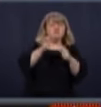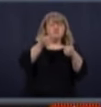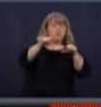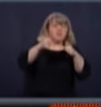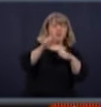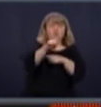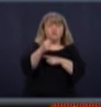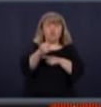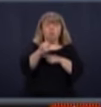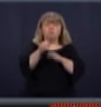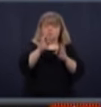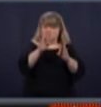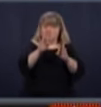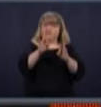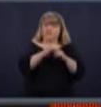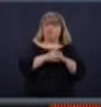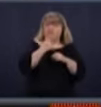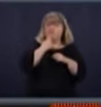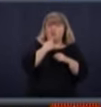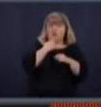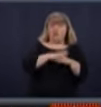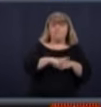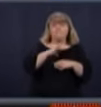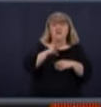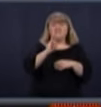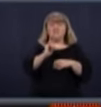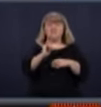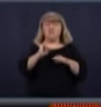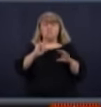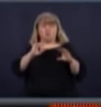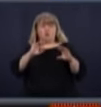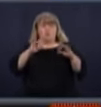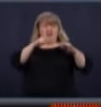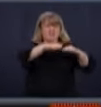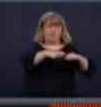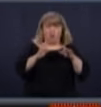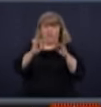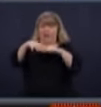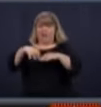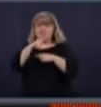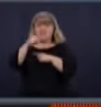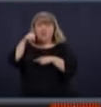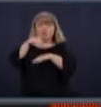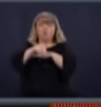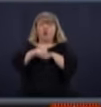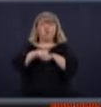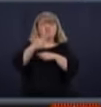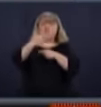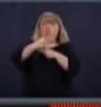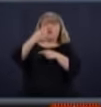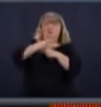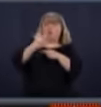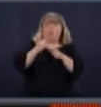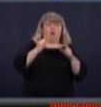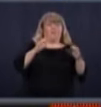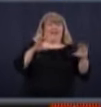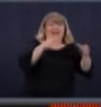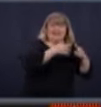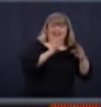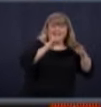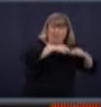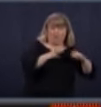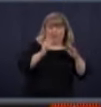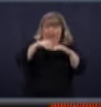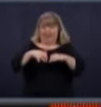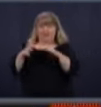79 ou 90 rassemblements qui ont eu lieu hier soir, pas hier soir, mais il y 3-4 jours puis qui ont entraîné des